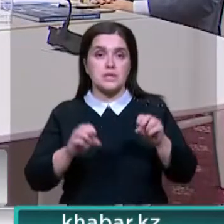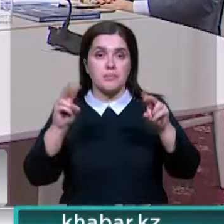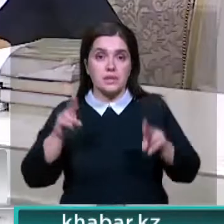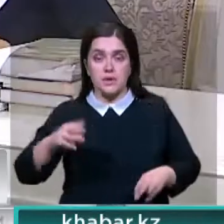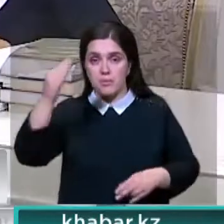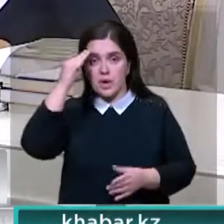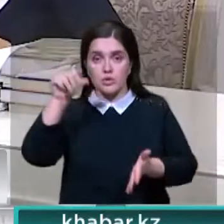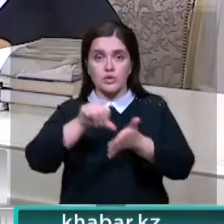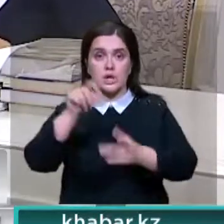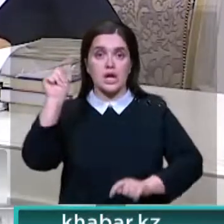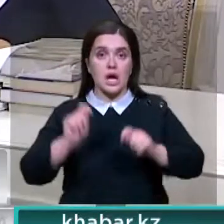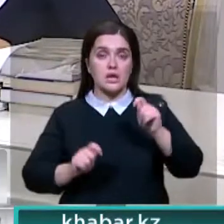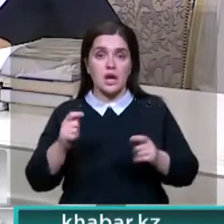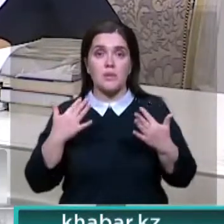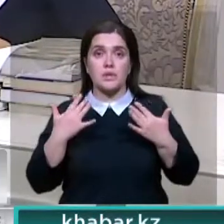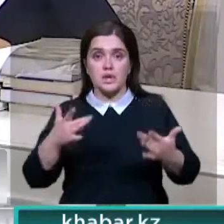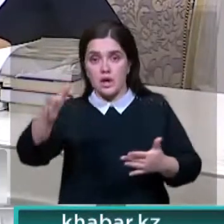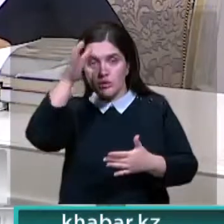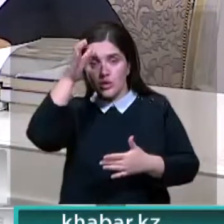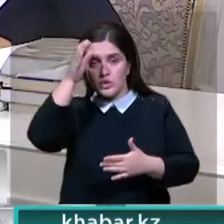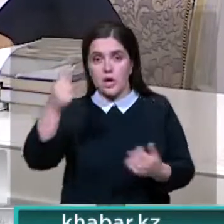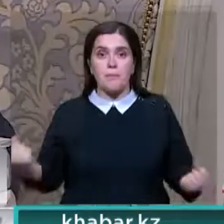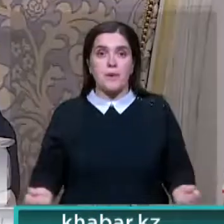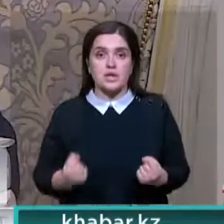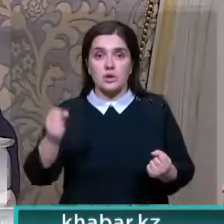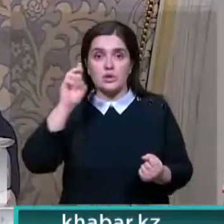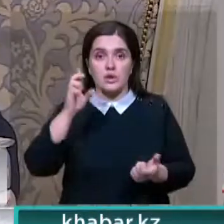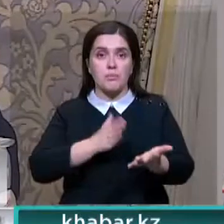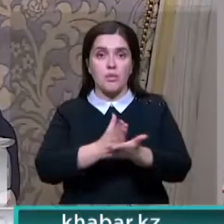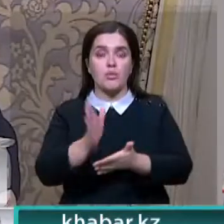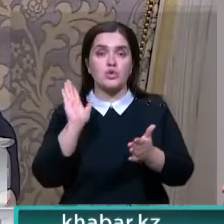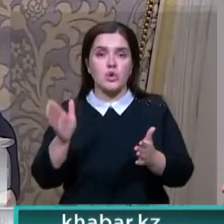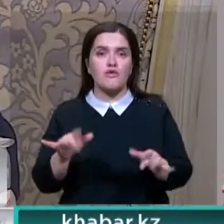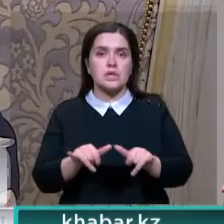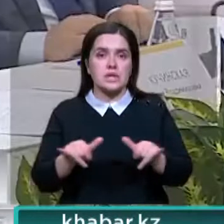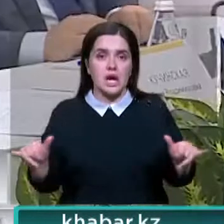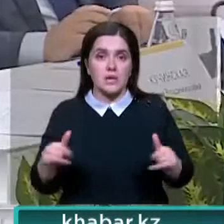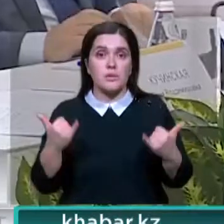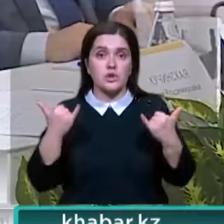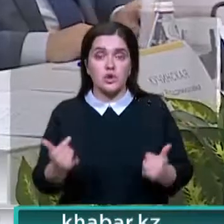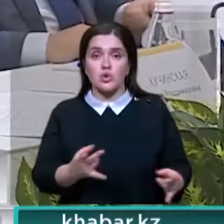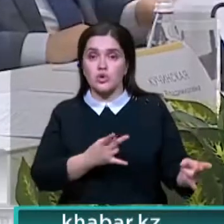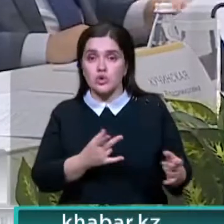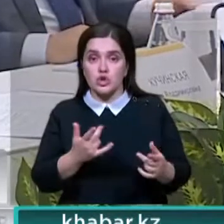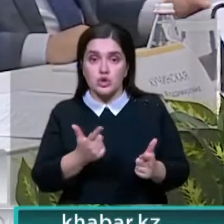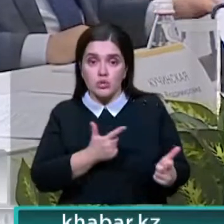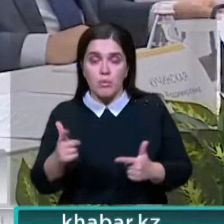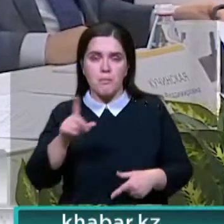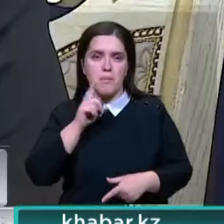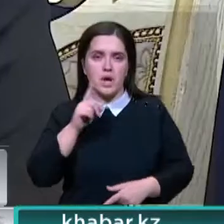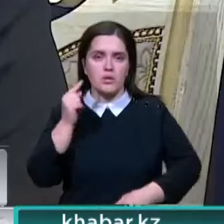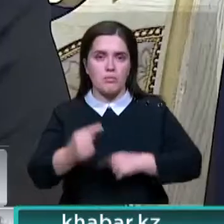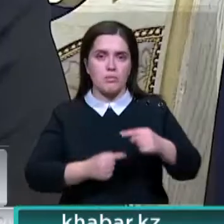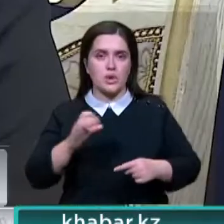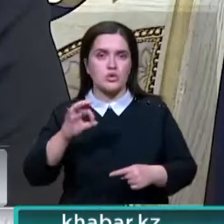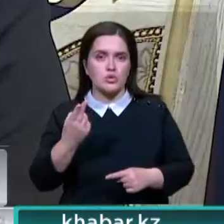мнению участников Конгресса, потребность в научной и экспертной поддержке государственной политики будет только возрастать. Поэтому уже сейчас нужно привлечь